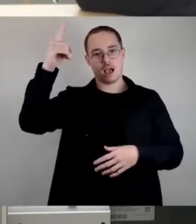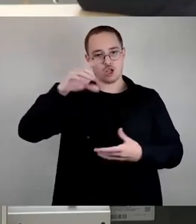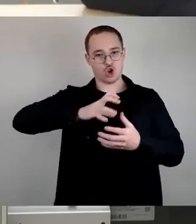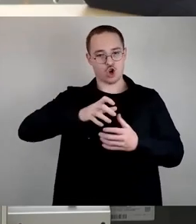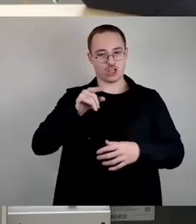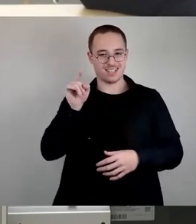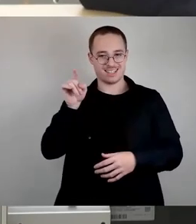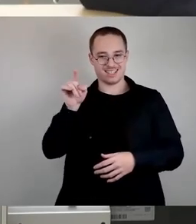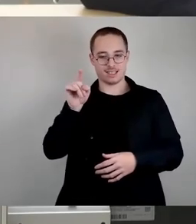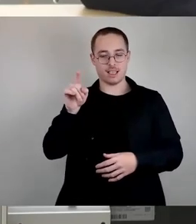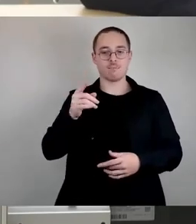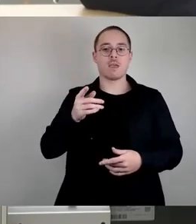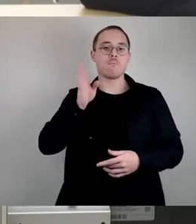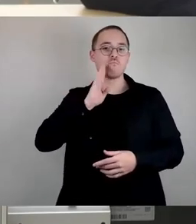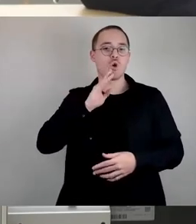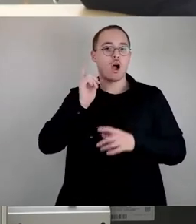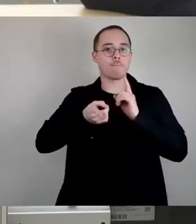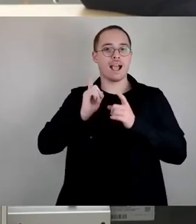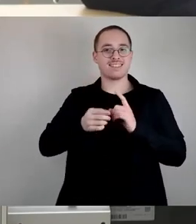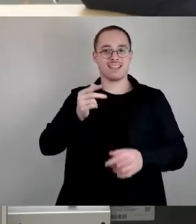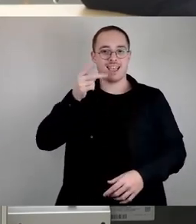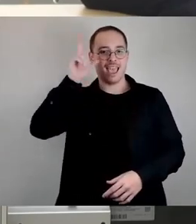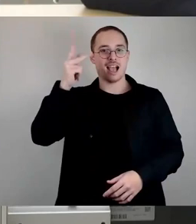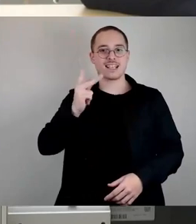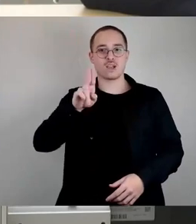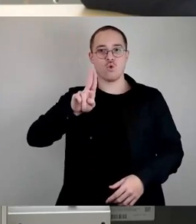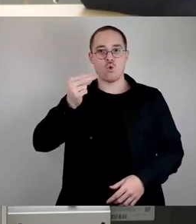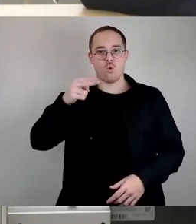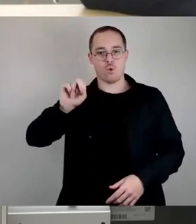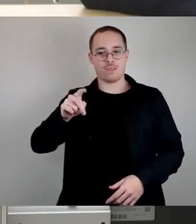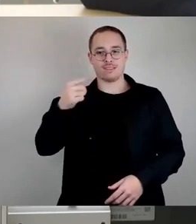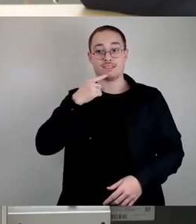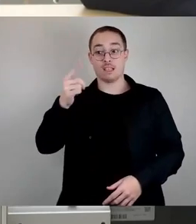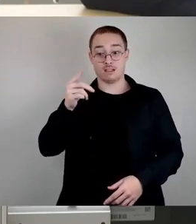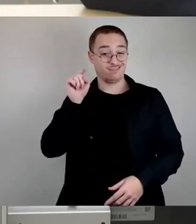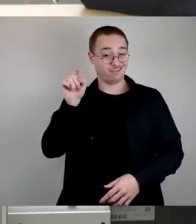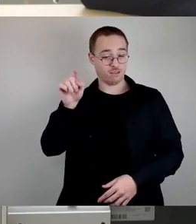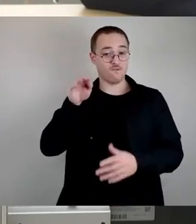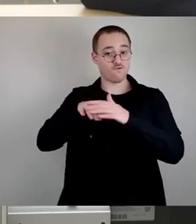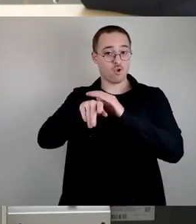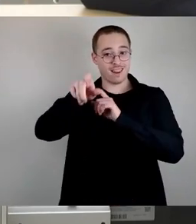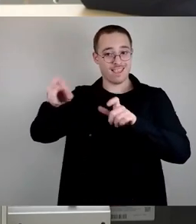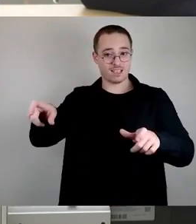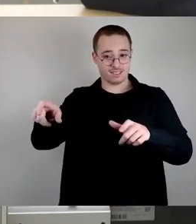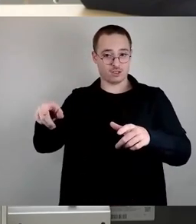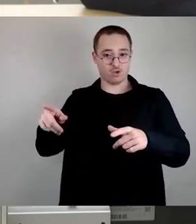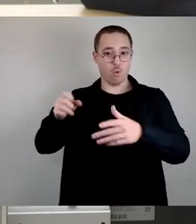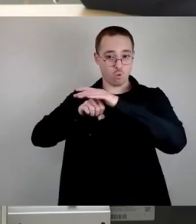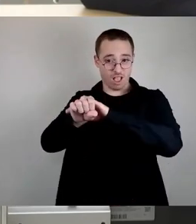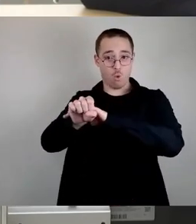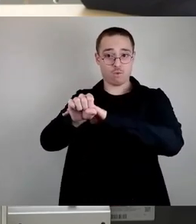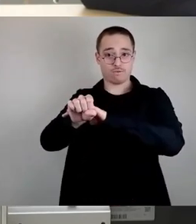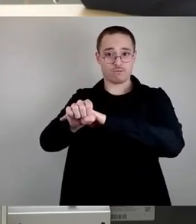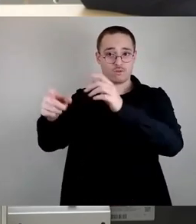hat, solange wie dieses Objekt als Flüchtlingsunterkunft betrieben wird, und wir sprechen von fünf Jahren, ich wage mal zu